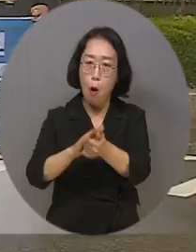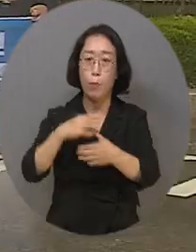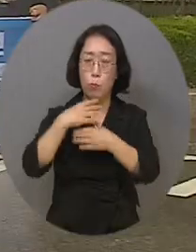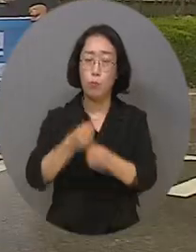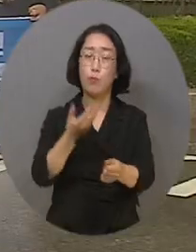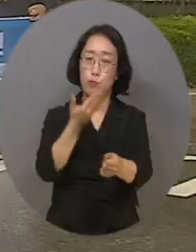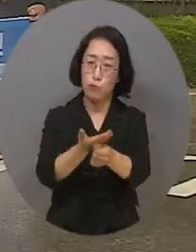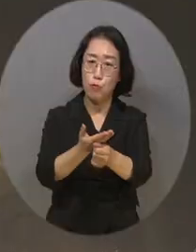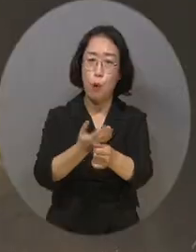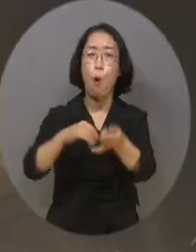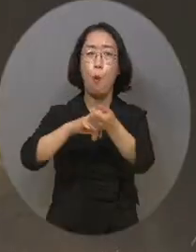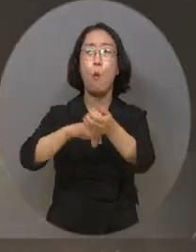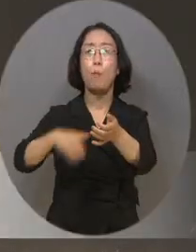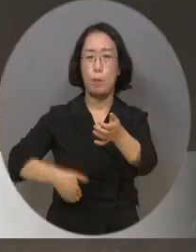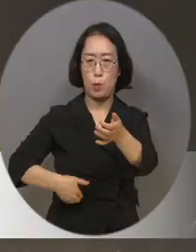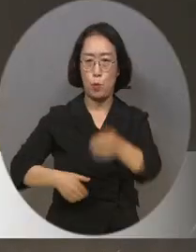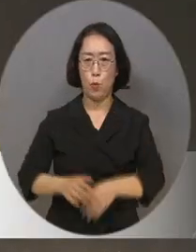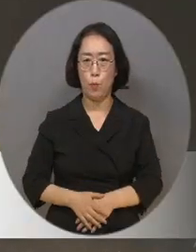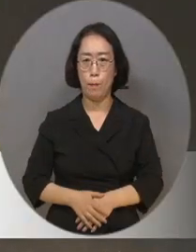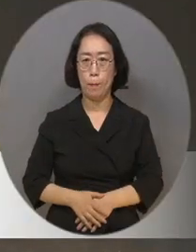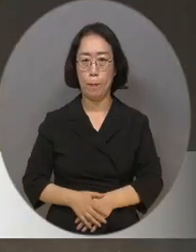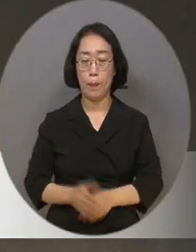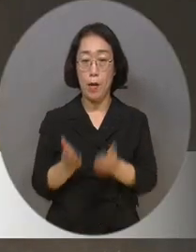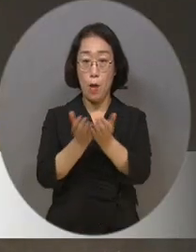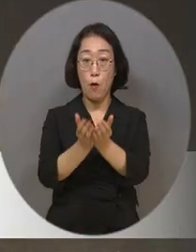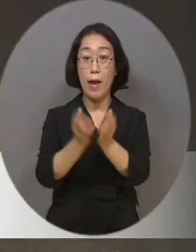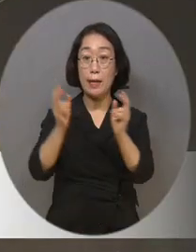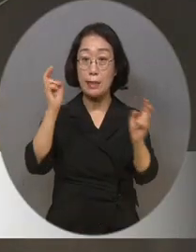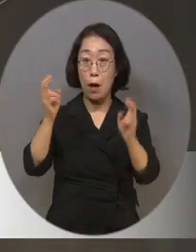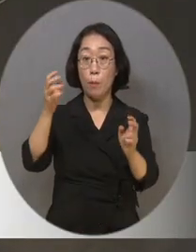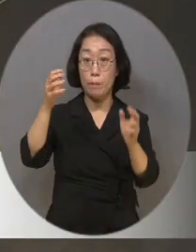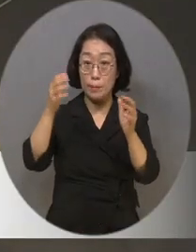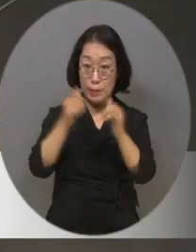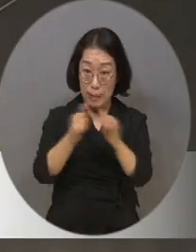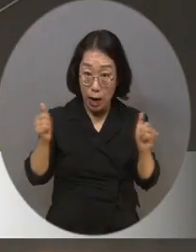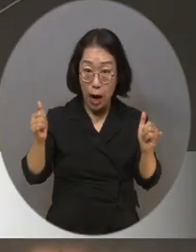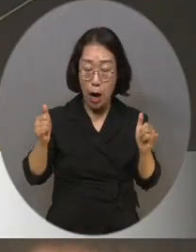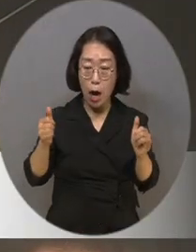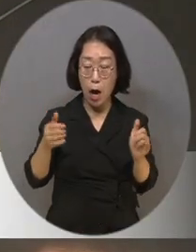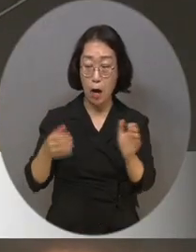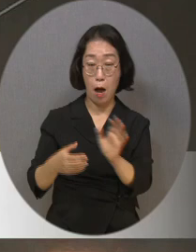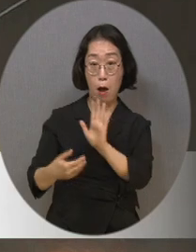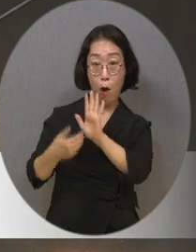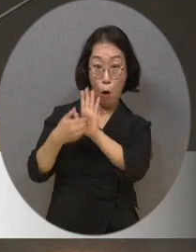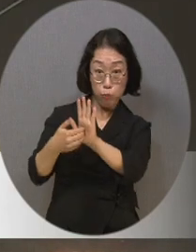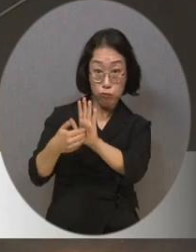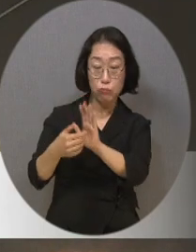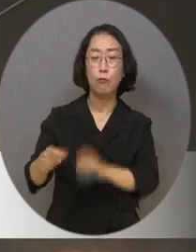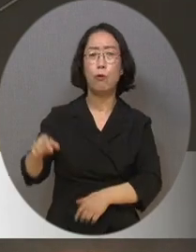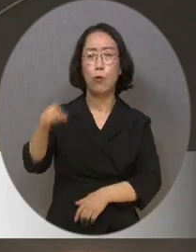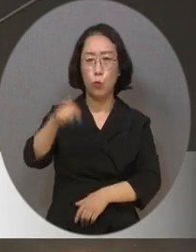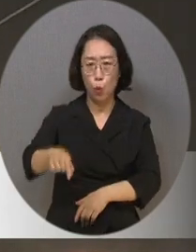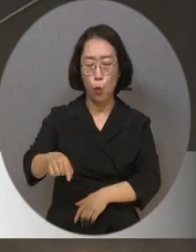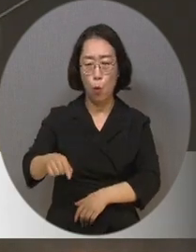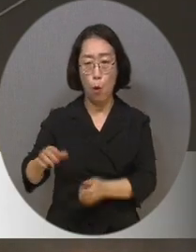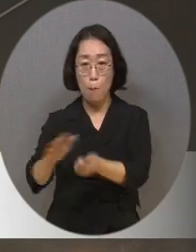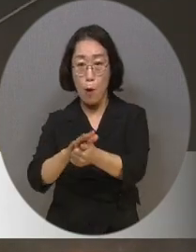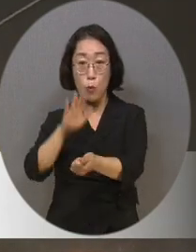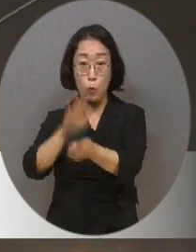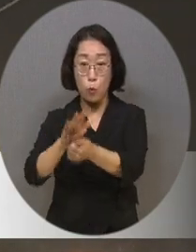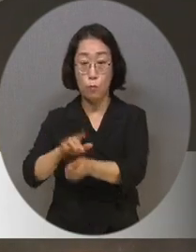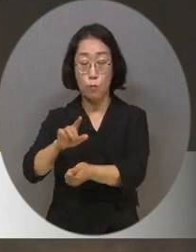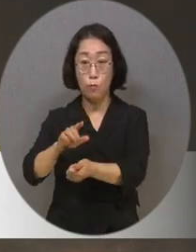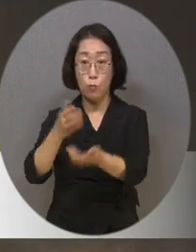설치해야 합니다. 여객사업자가 승선을 거부한 행위, 그리고 이동편의시설을 제공하지 않은